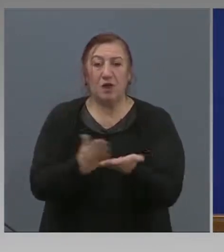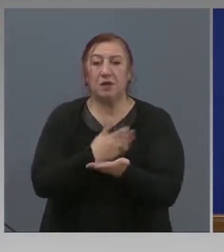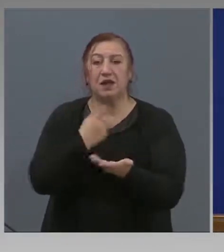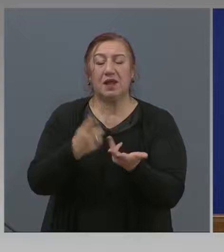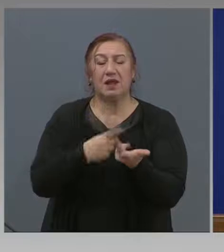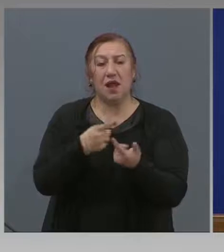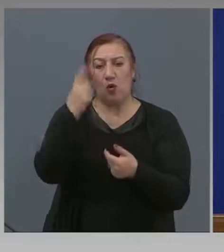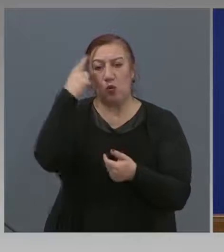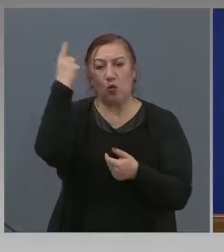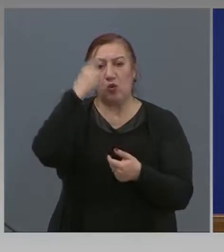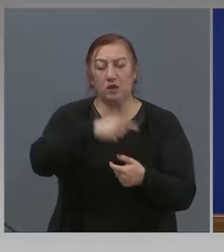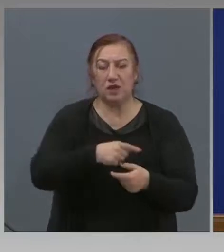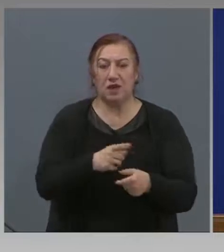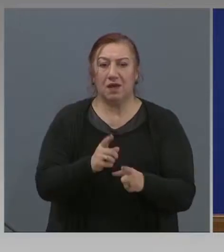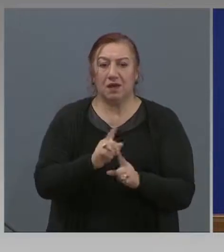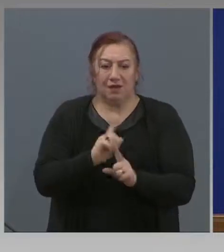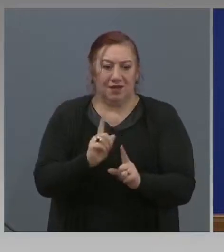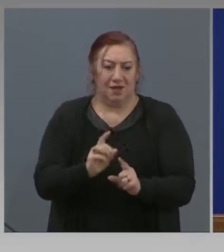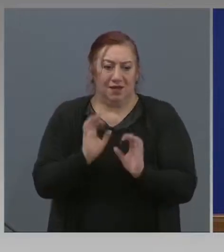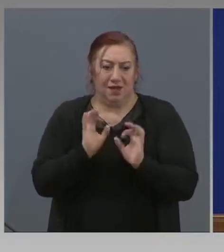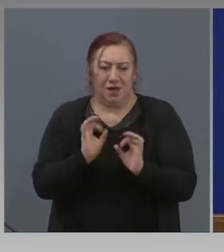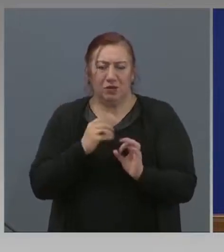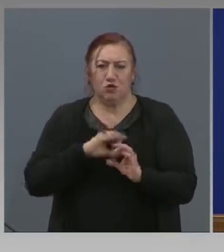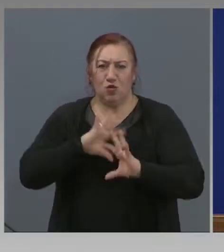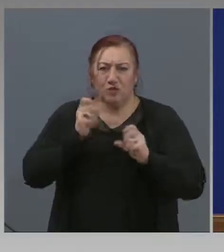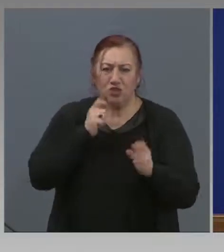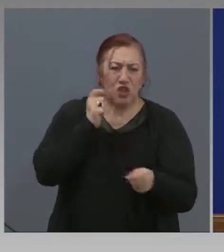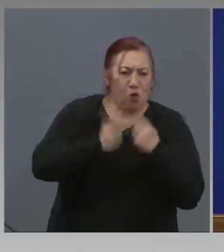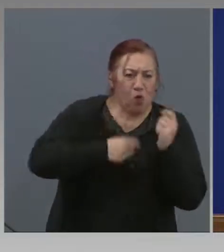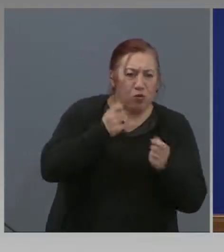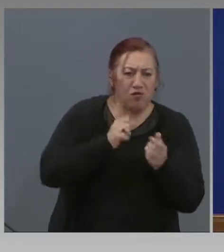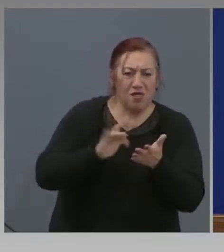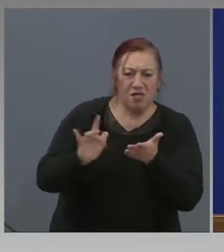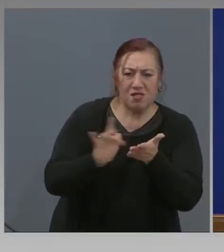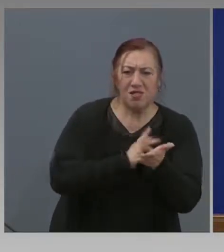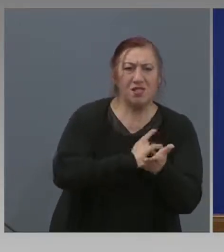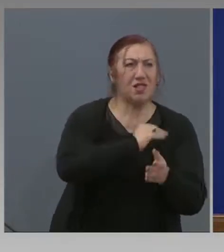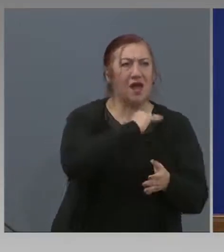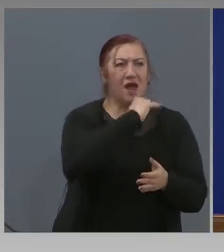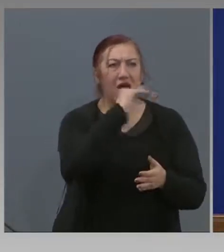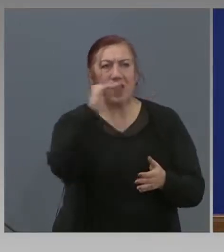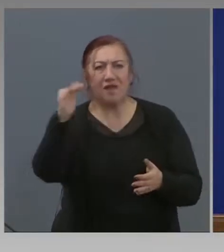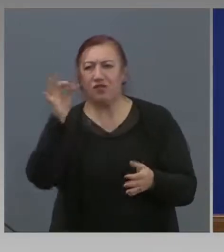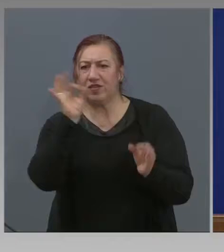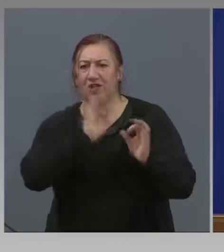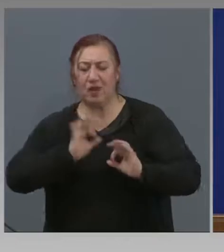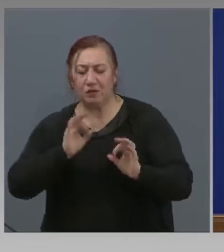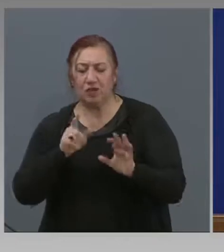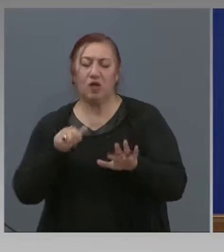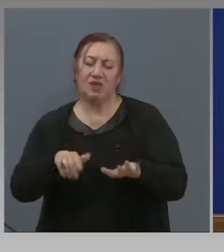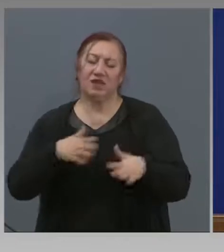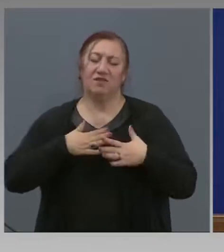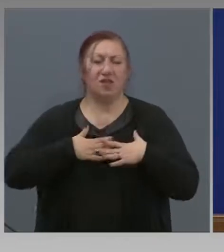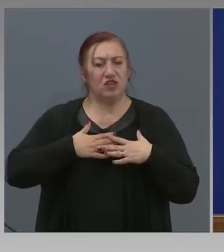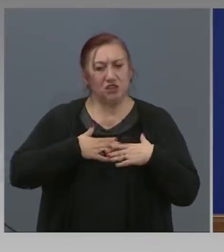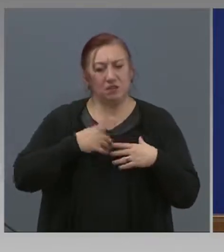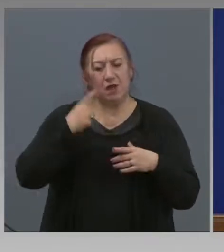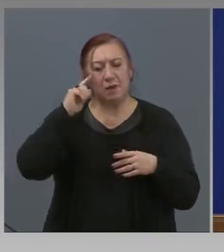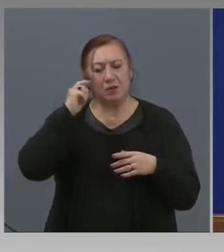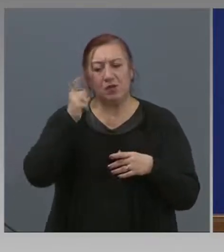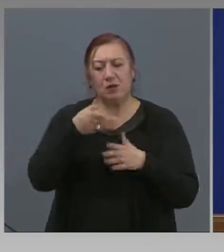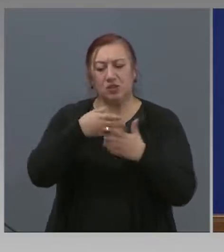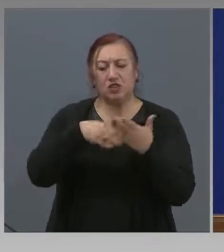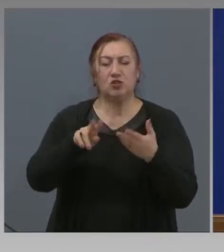на нестандартно потребителско търсене, предполагаме, че част от промените са направени